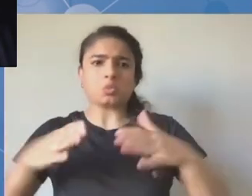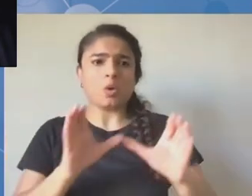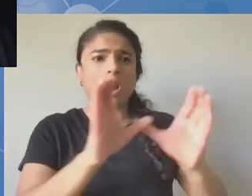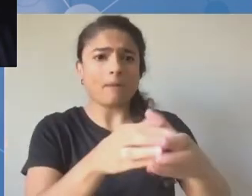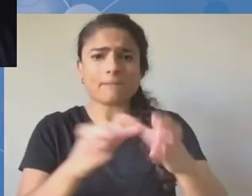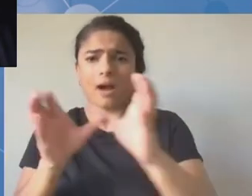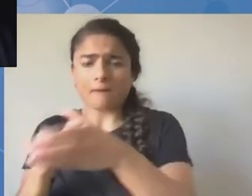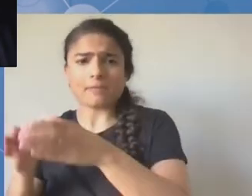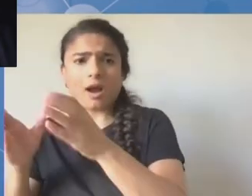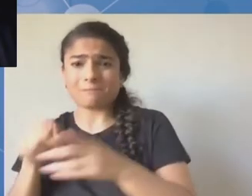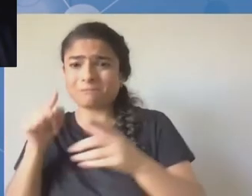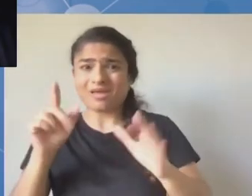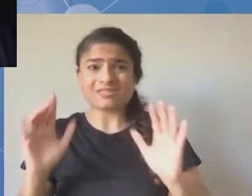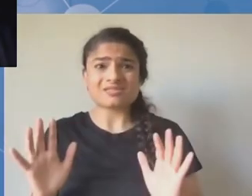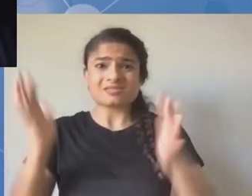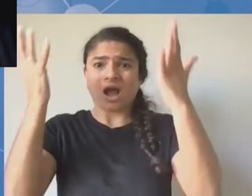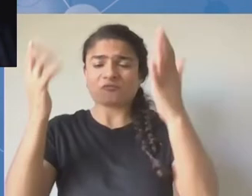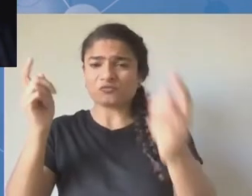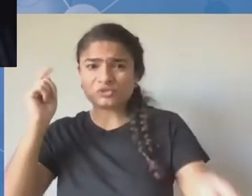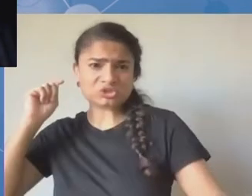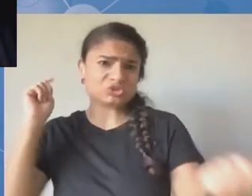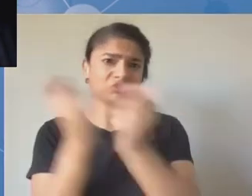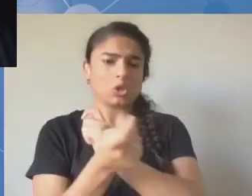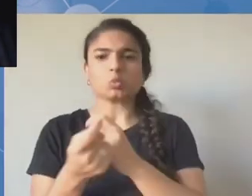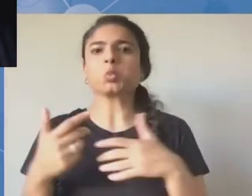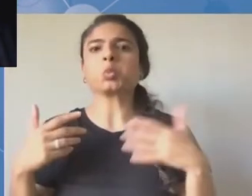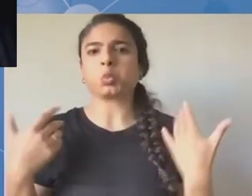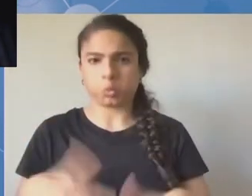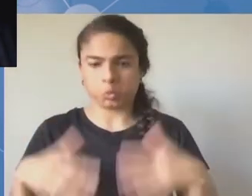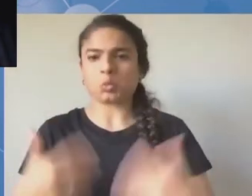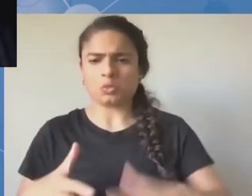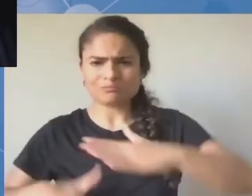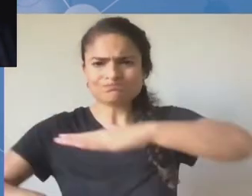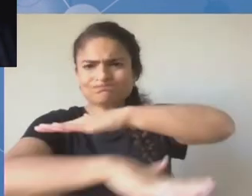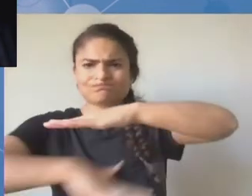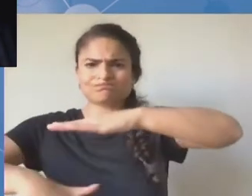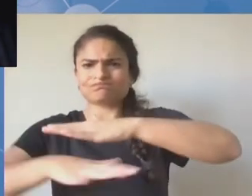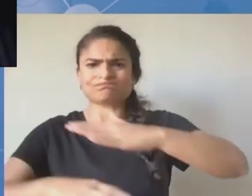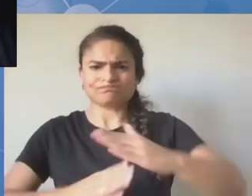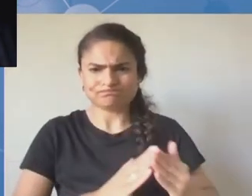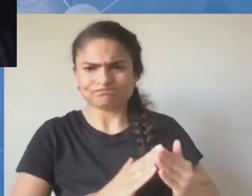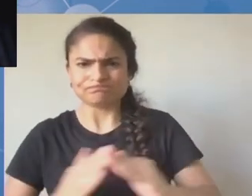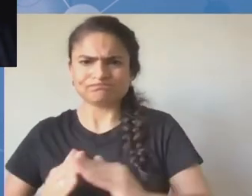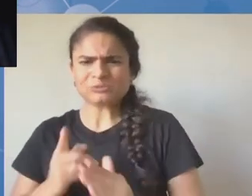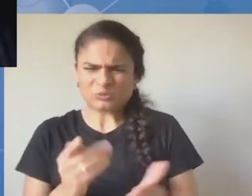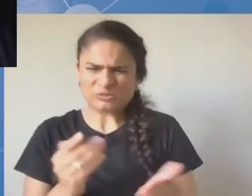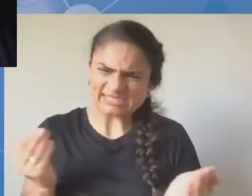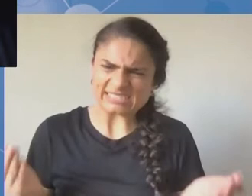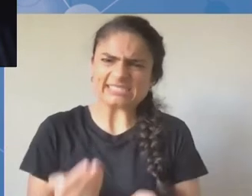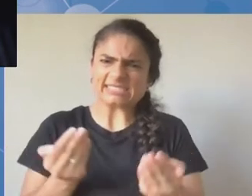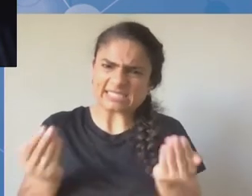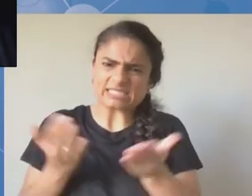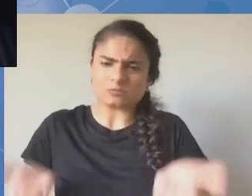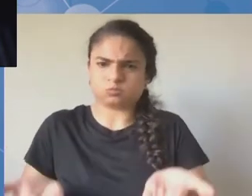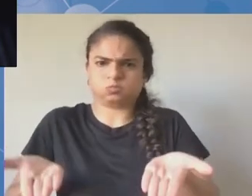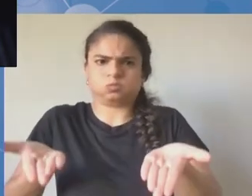huby zdalne. A zatem rzeczywiście mamy tu do czynienia z